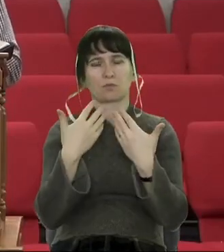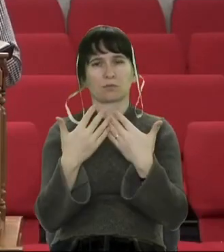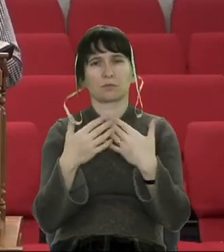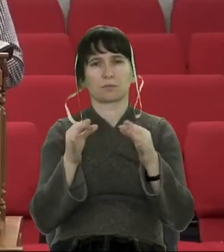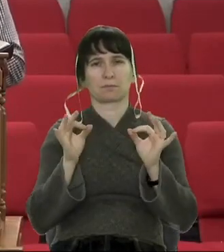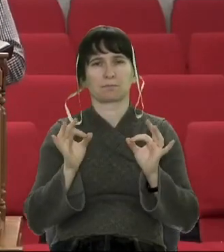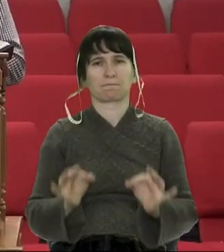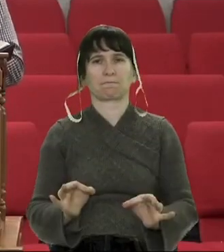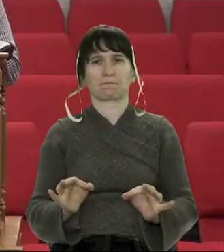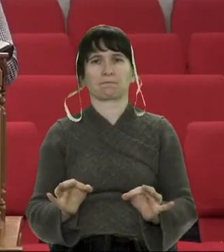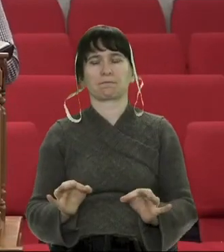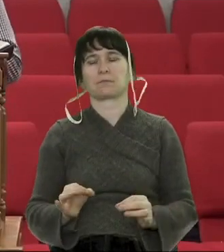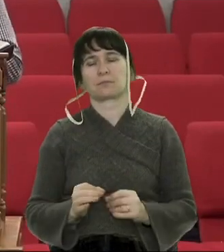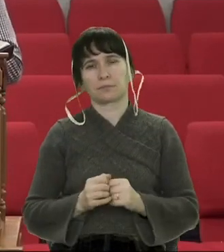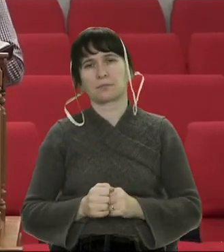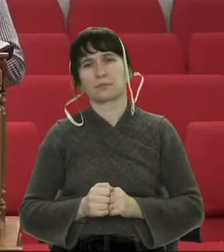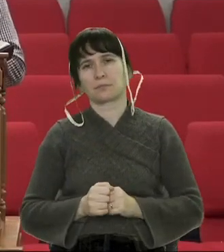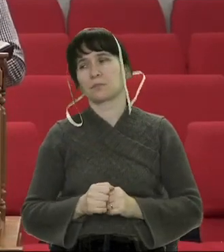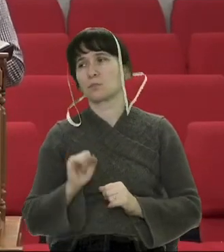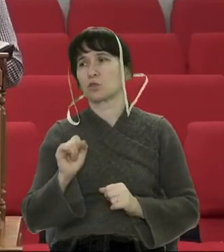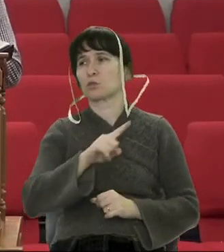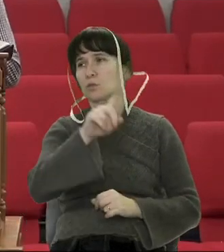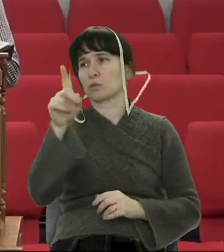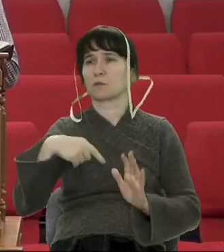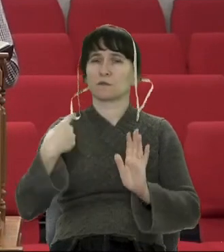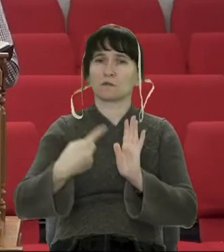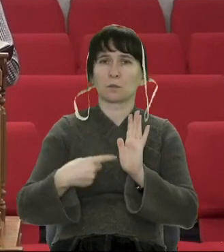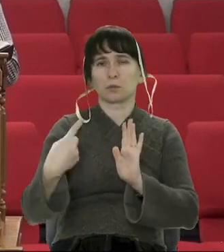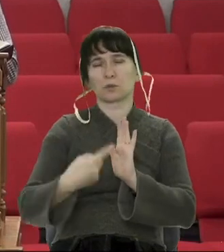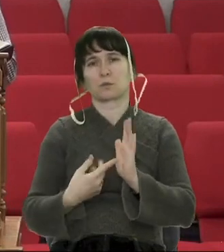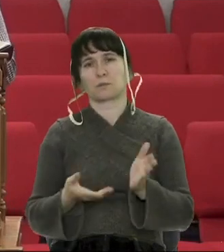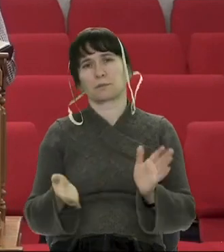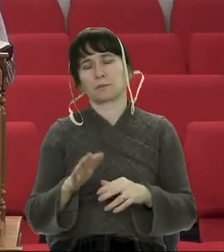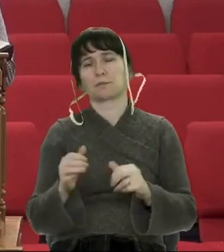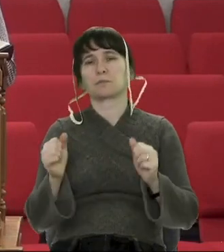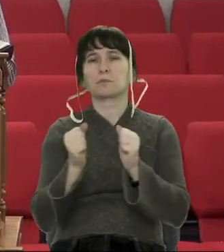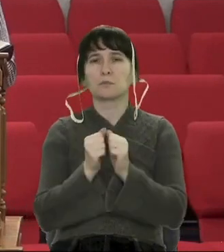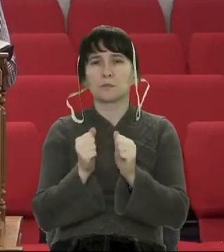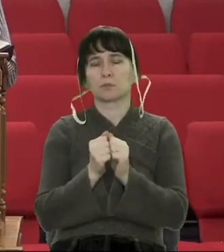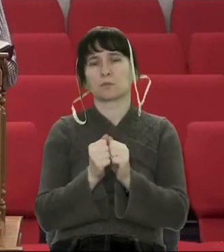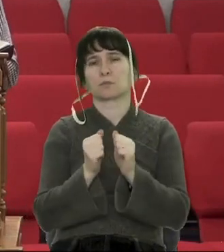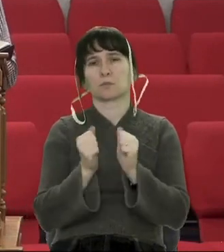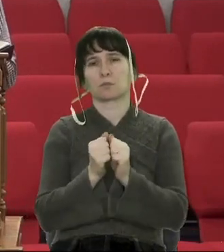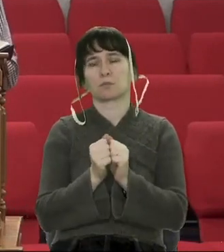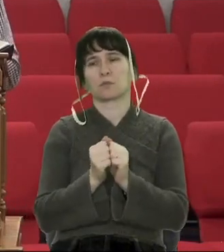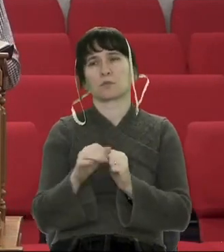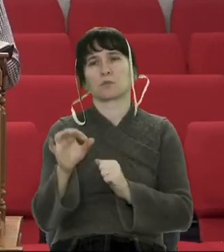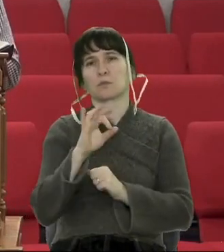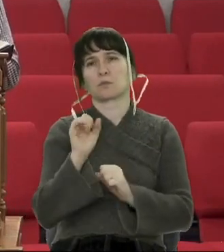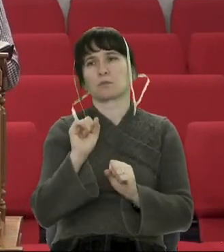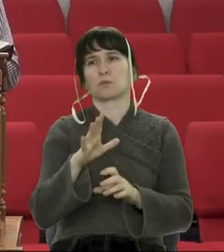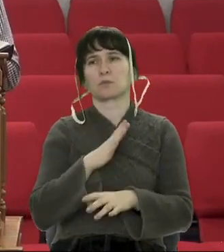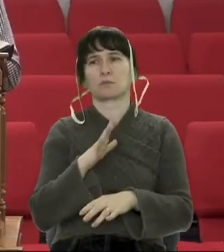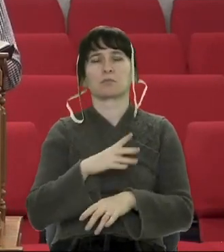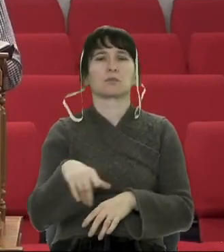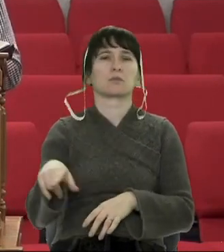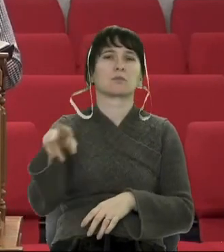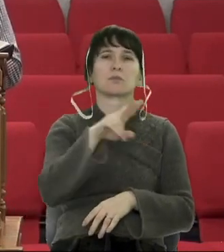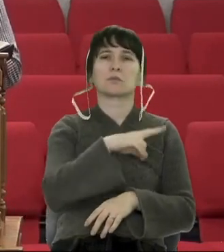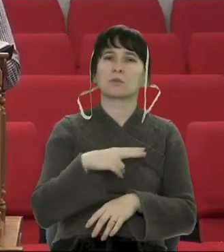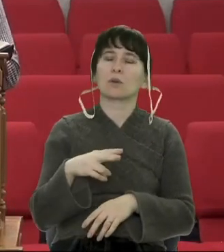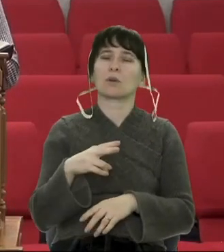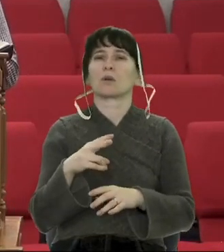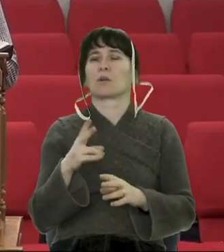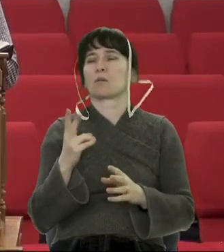Я хотів би, щоб перед тим, як, можливо, будуть запитання, ми помолилися. Помолилися про те, що, можливо, комусь в житті причинили